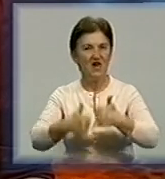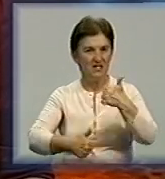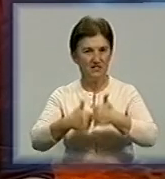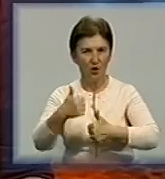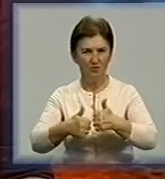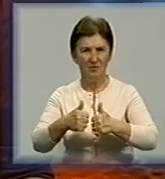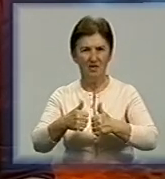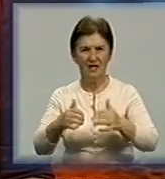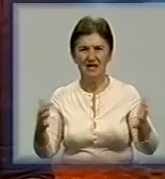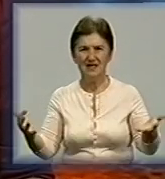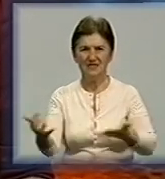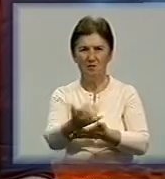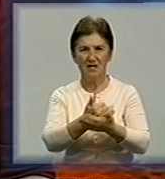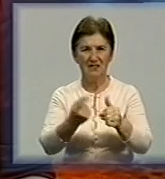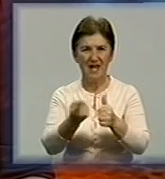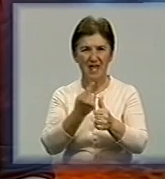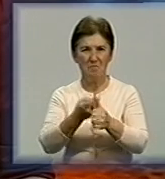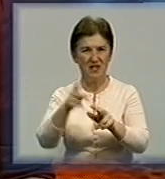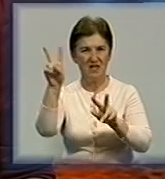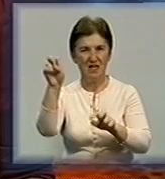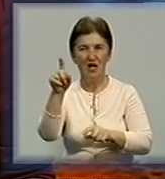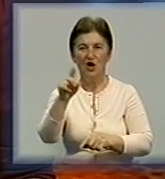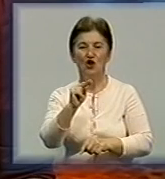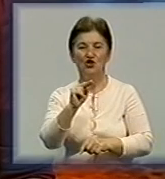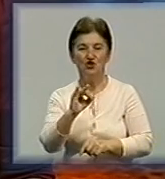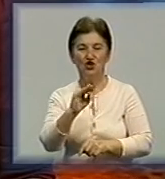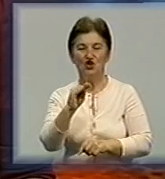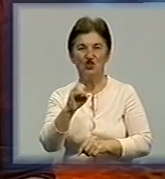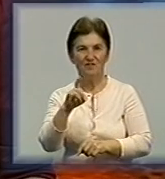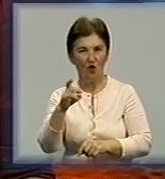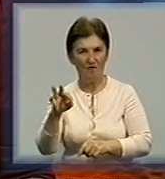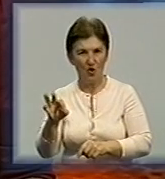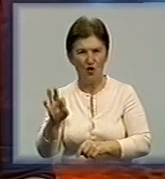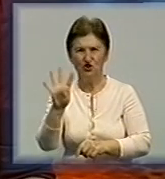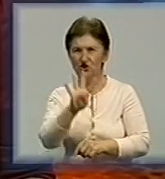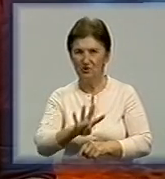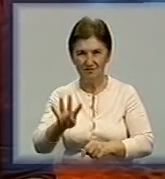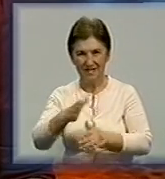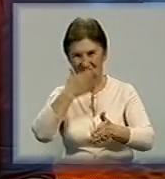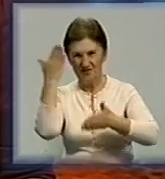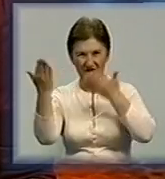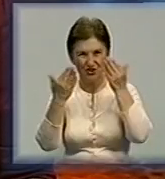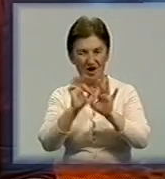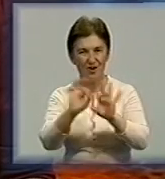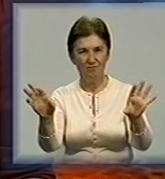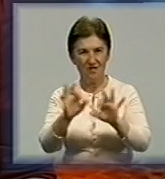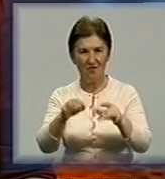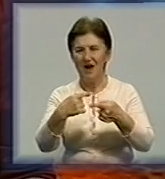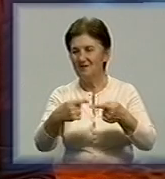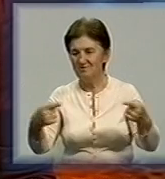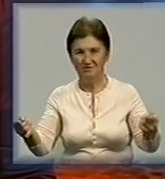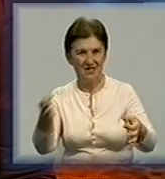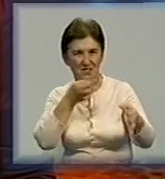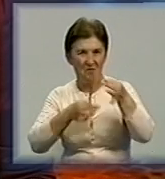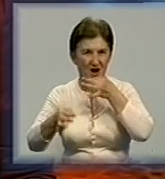книгозбірня імені Дмитра Чижевського. Цьогоріч для відвідувачів підготували чотирьогодинну розважальну програму на будь-який смак. Від